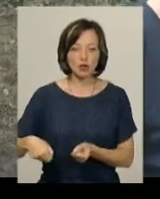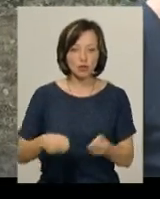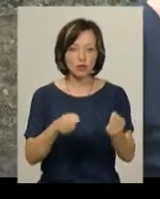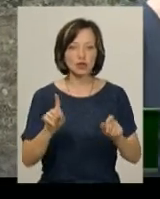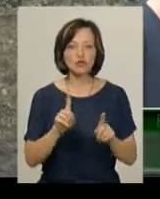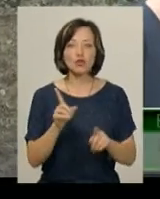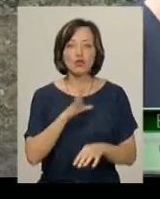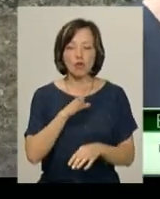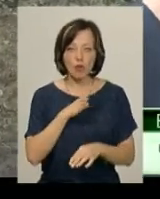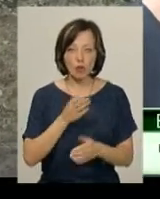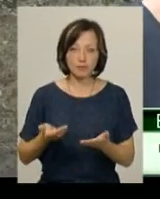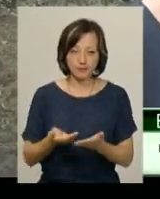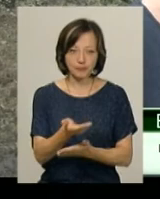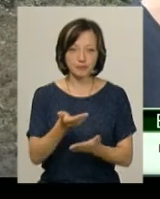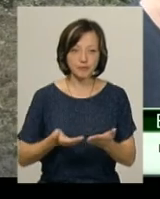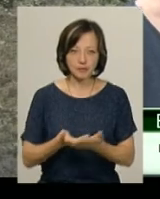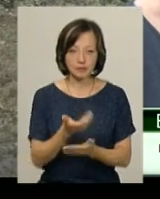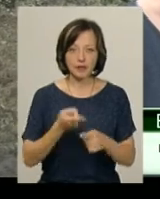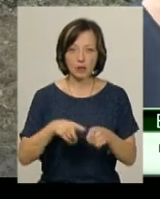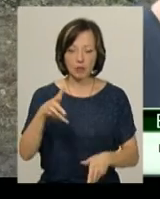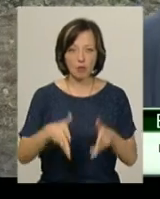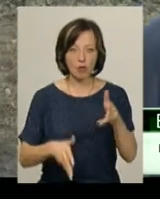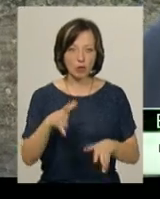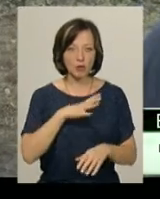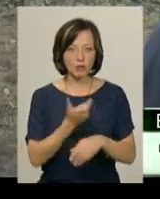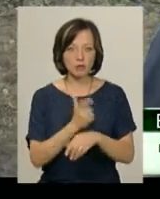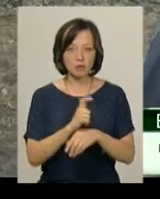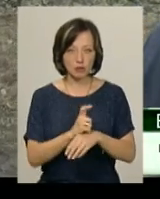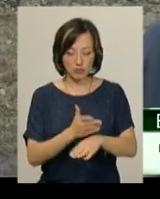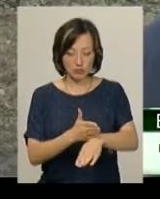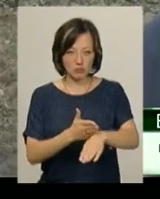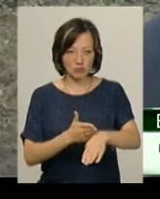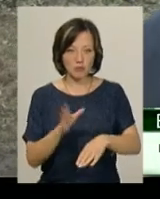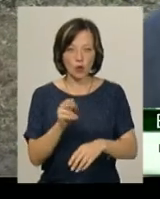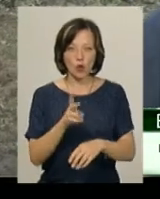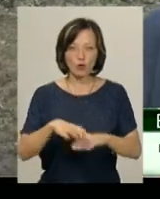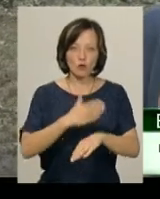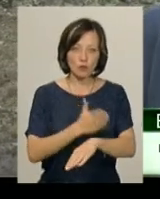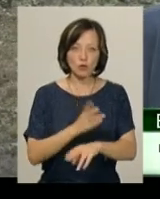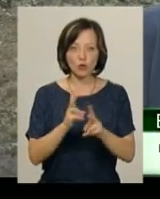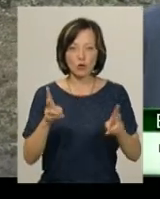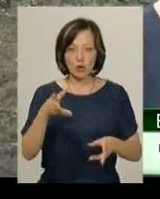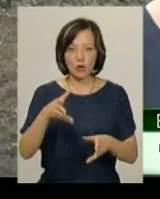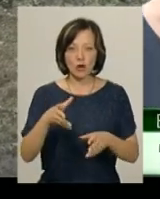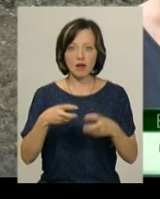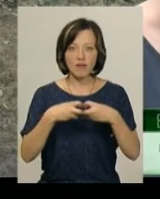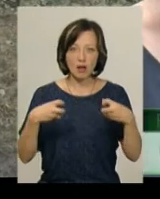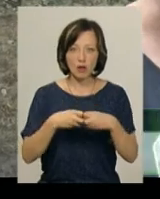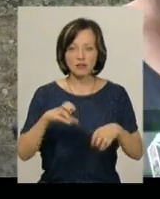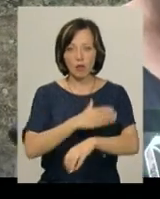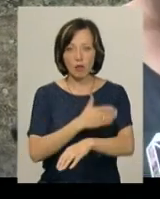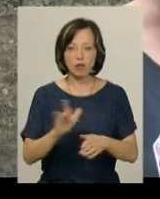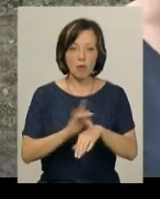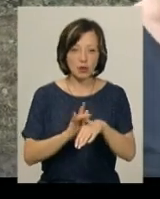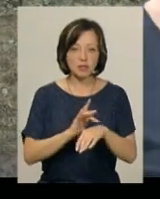кошу було, і почали це болото, яке було десь більше гульок. Всі хто в зутих, хто в галошах, хто в сапожках, хто